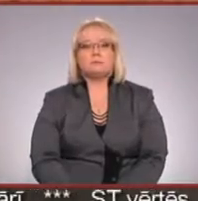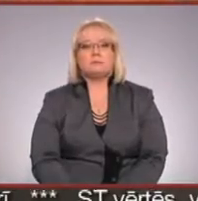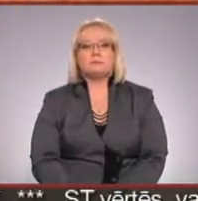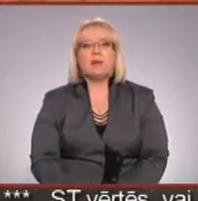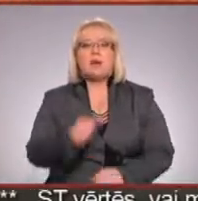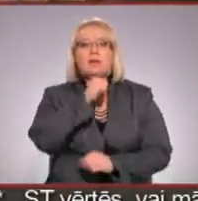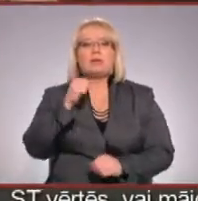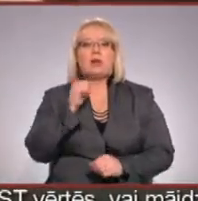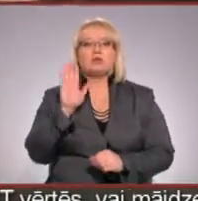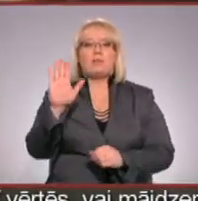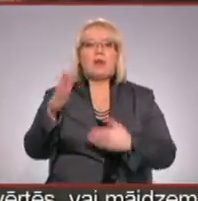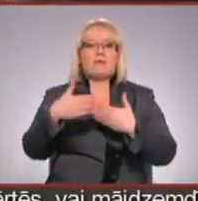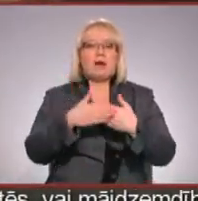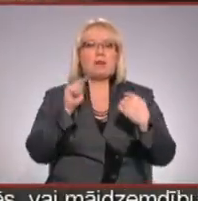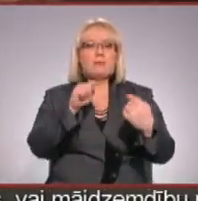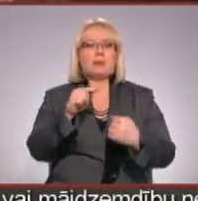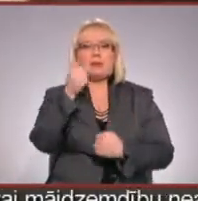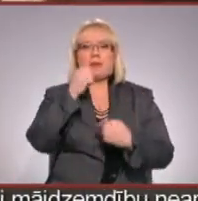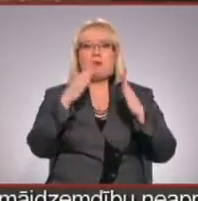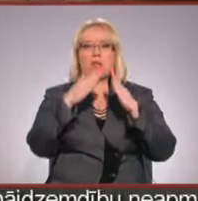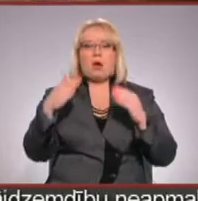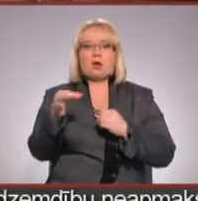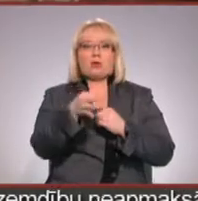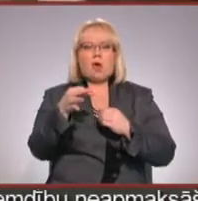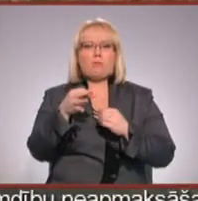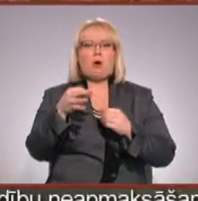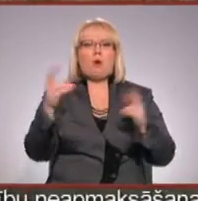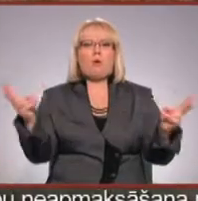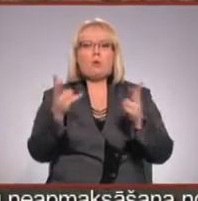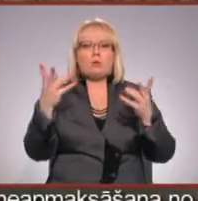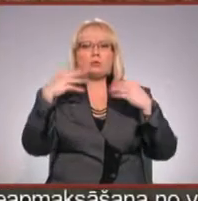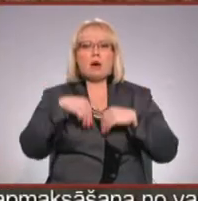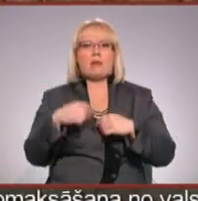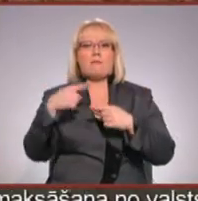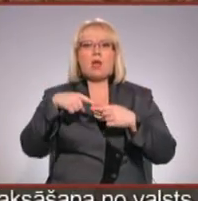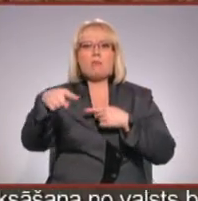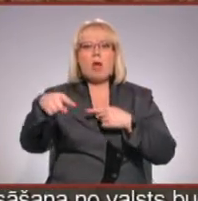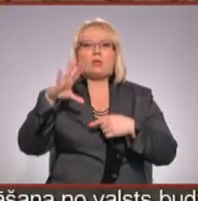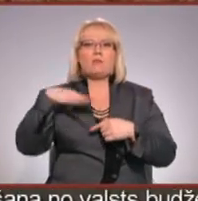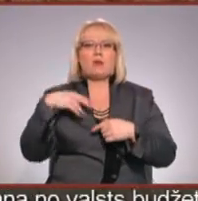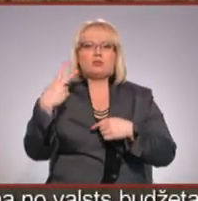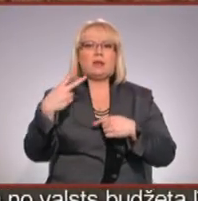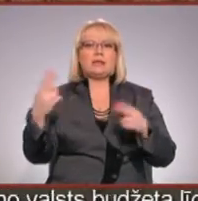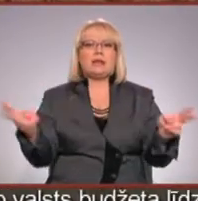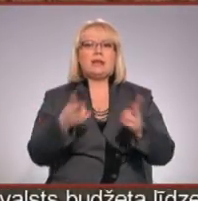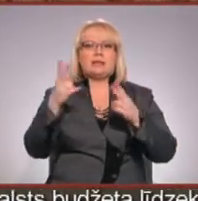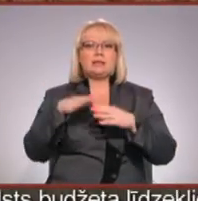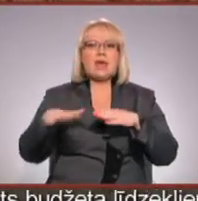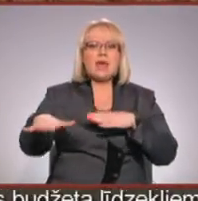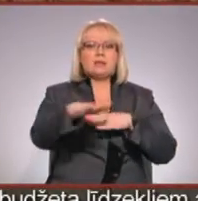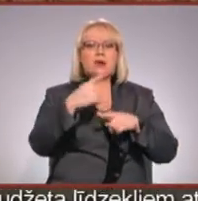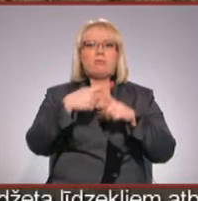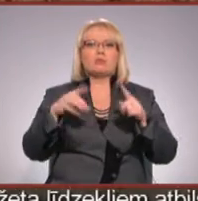Talsu pievārtē pretī privātmāju rajonam uguns mēlas aprī vienu metru pēc otra līdz izdedzis aptuveni